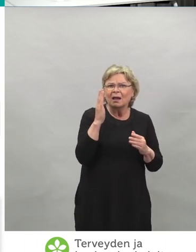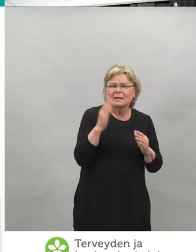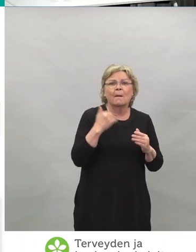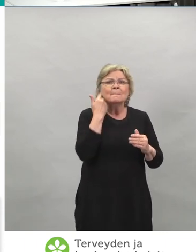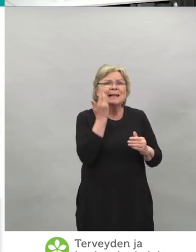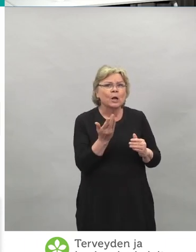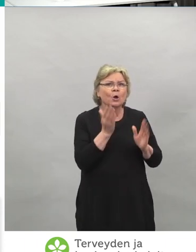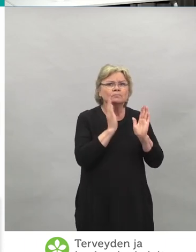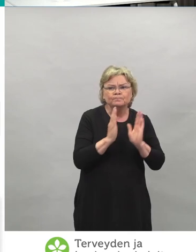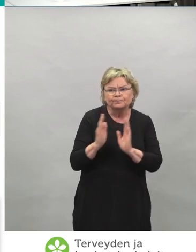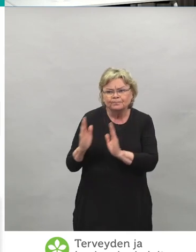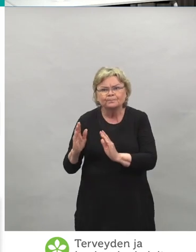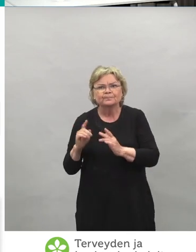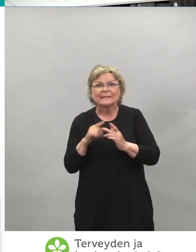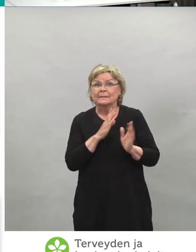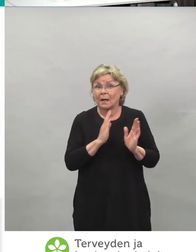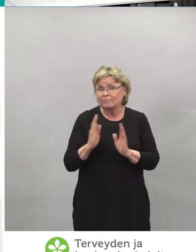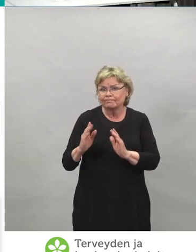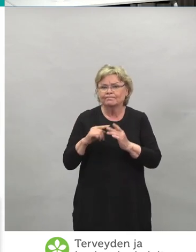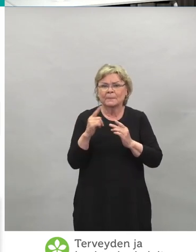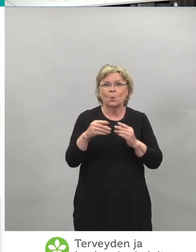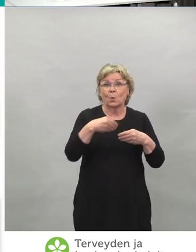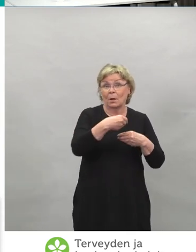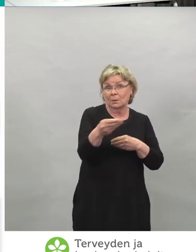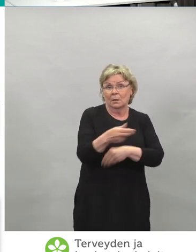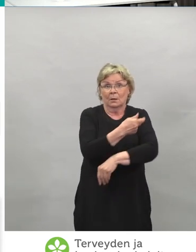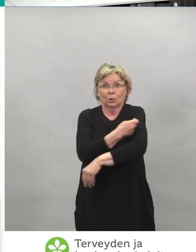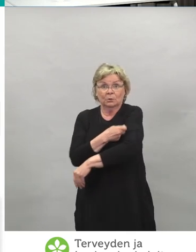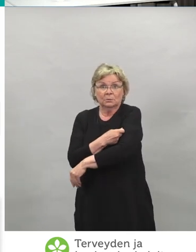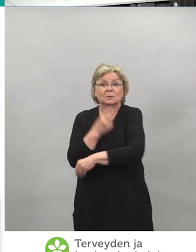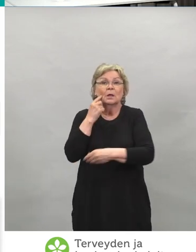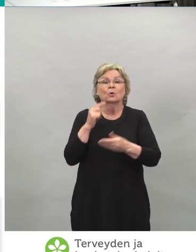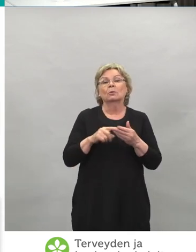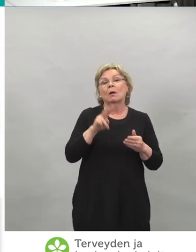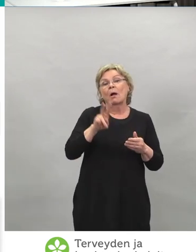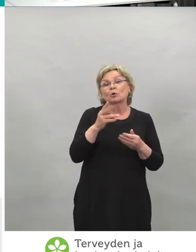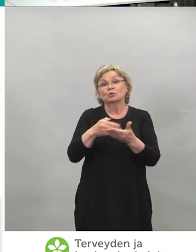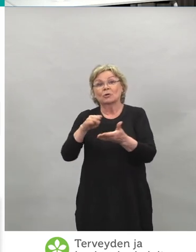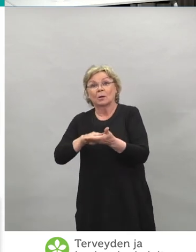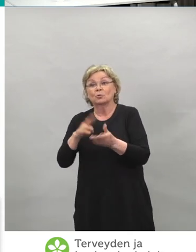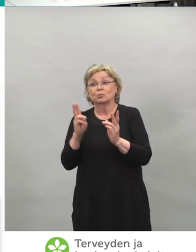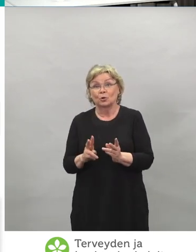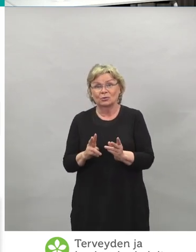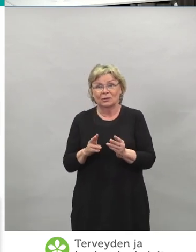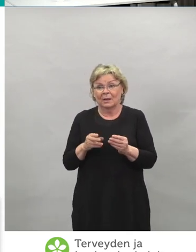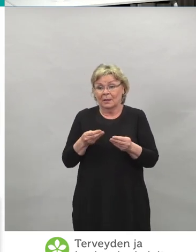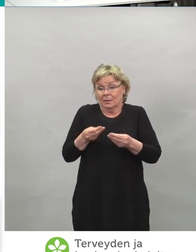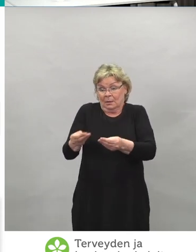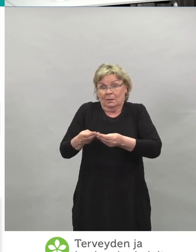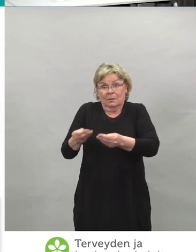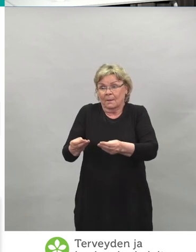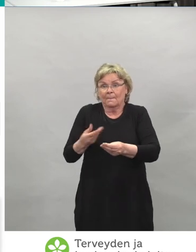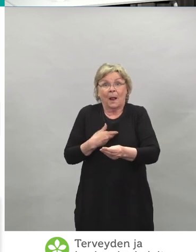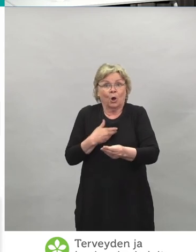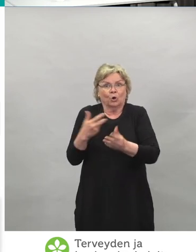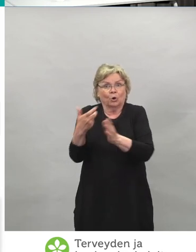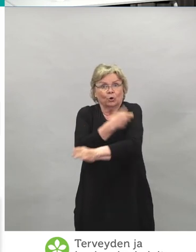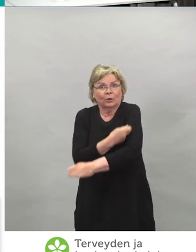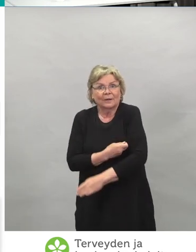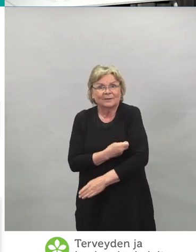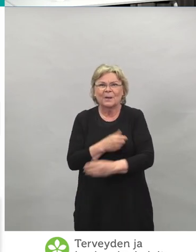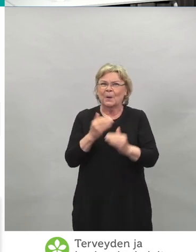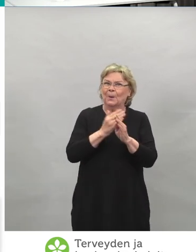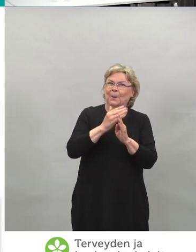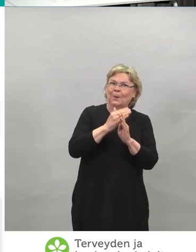koska kakkosannoksiin menee enenevässä määrin myöskin rokotteita. Ja tällä hetkellä vajaa 8